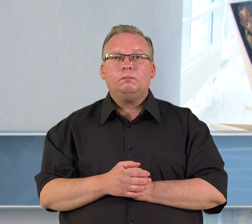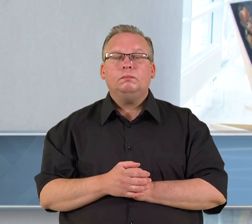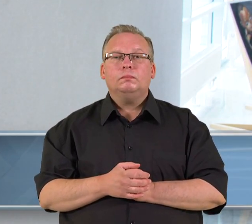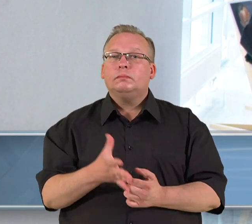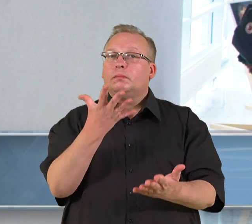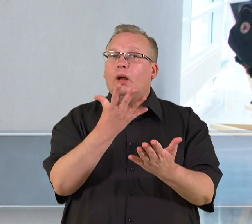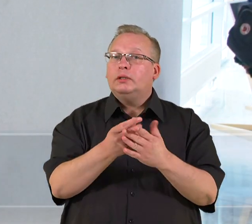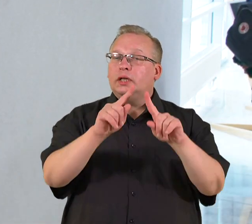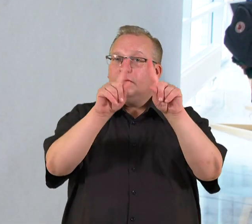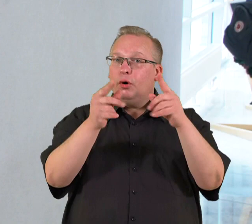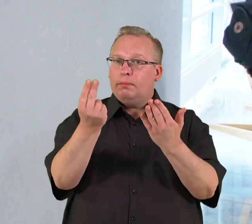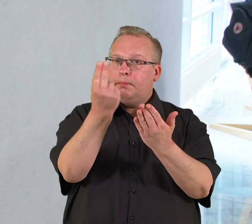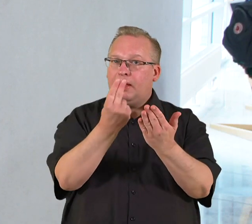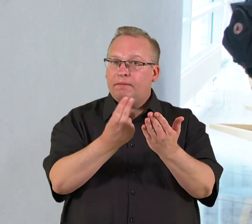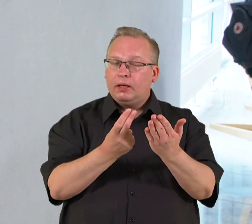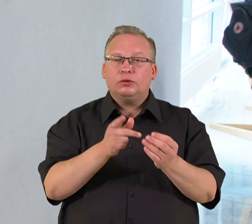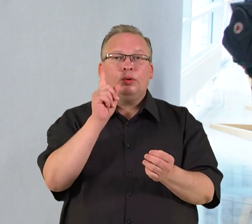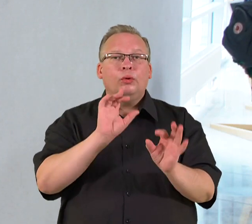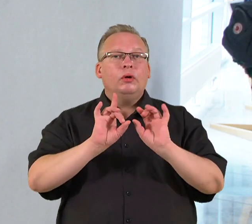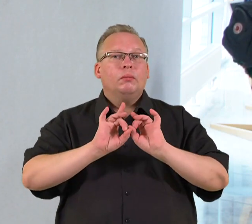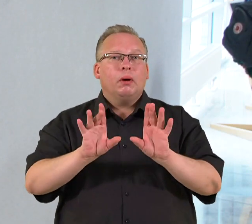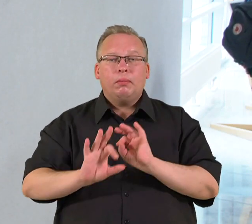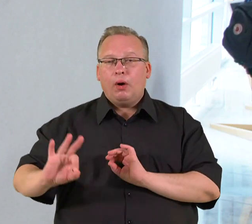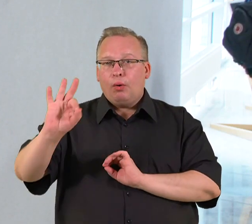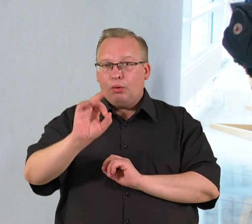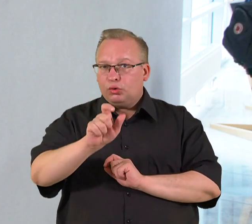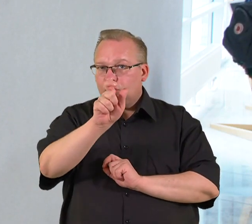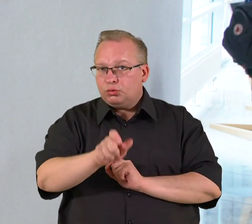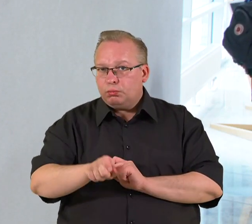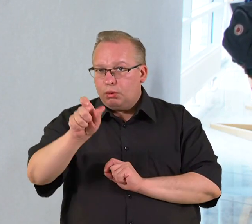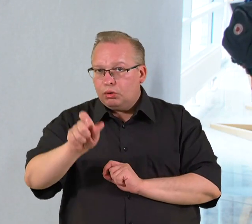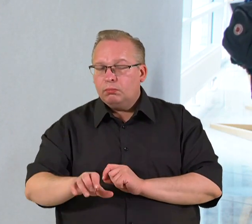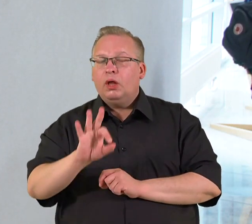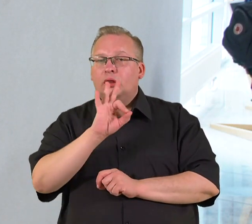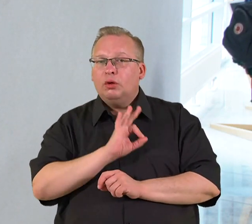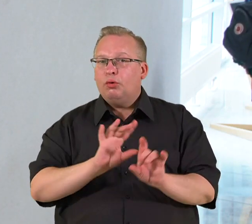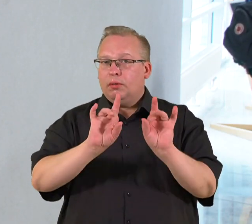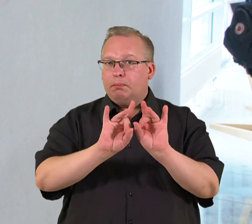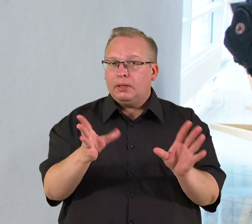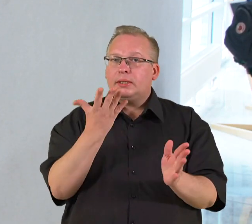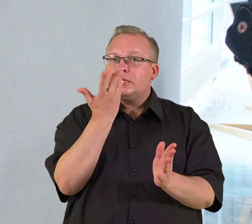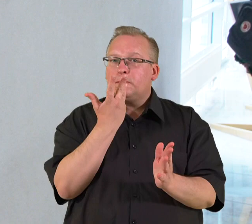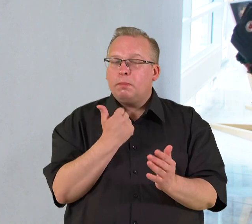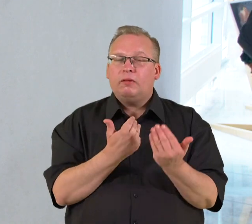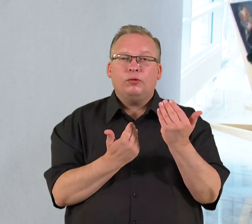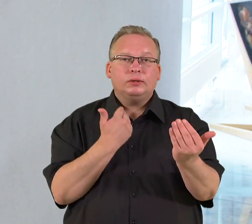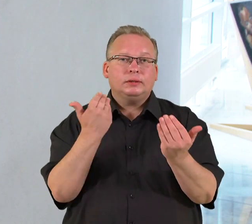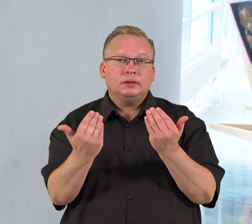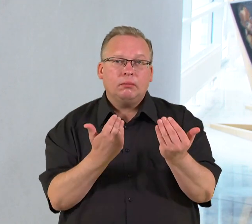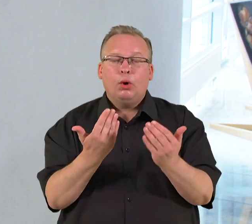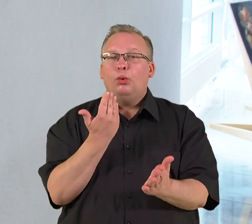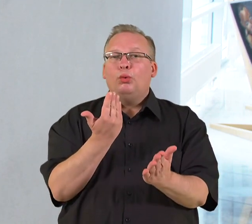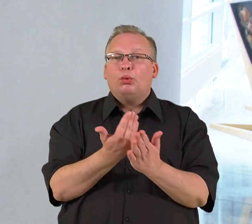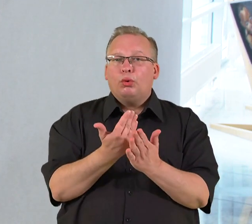Savo paveiksluose aš norėjau papasakoti apie žmonės, naudodamas kontrastus spalvose. Kalbant apie tai,